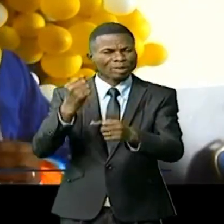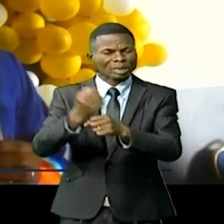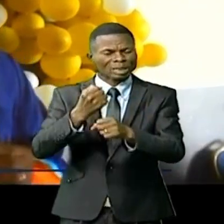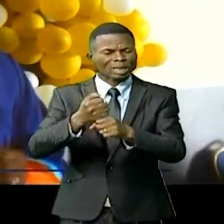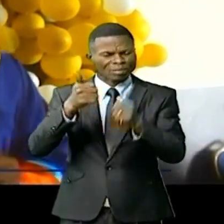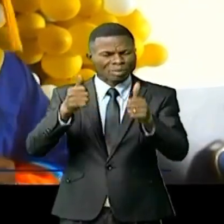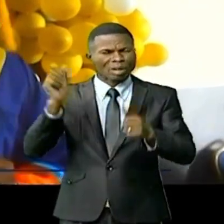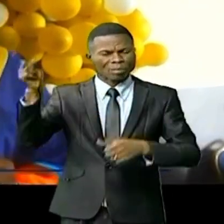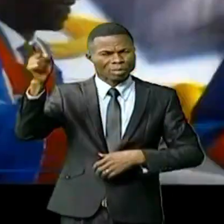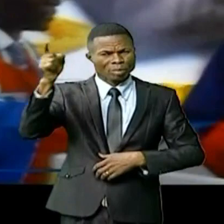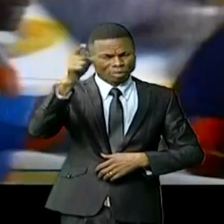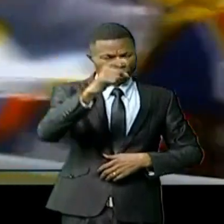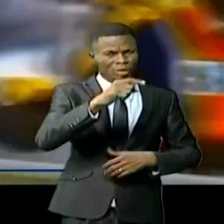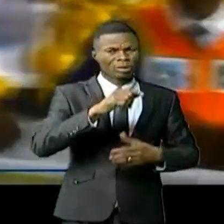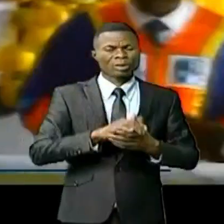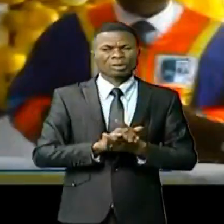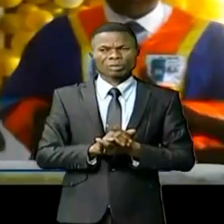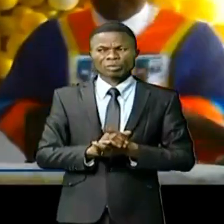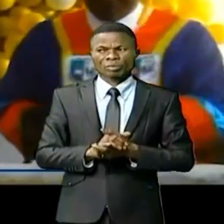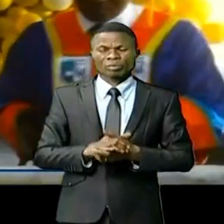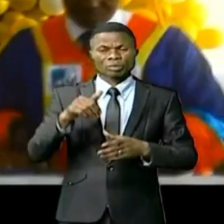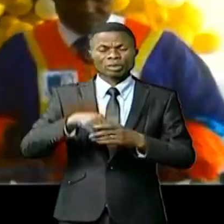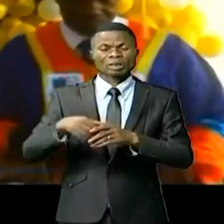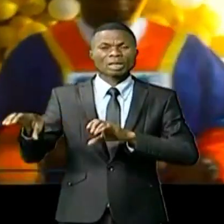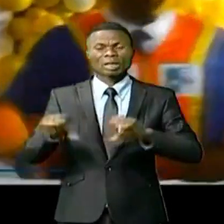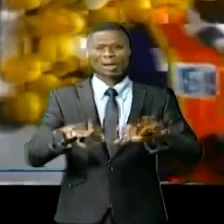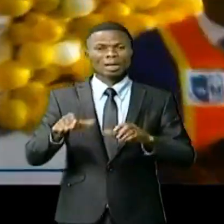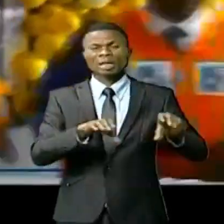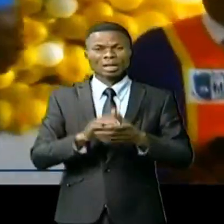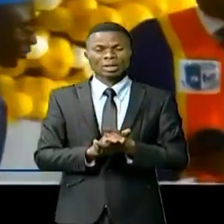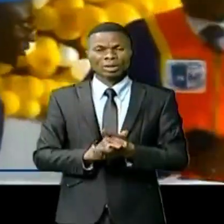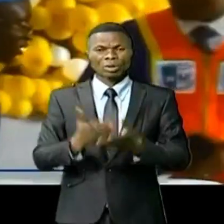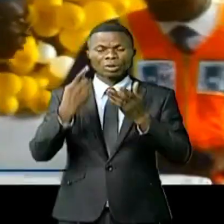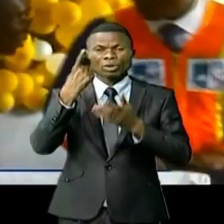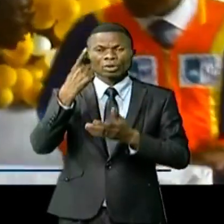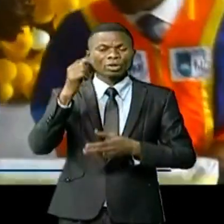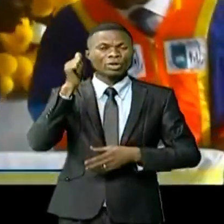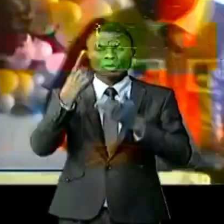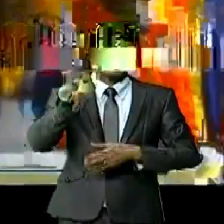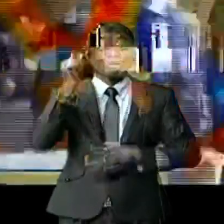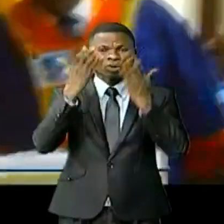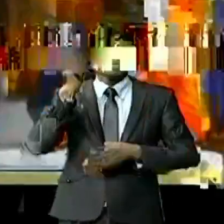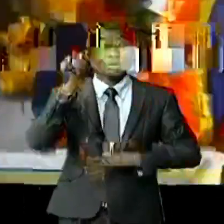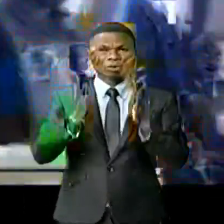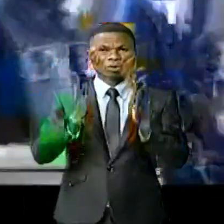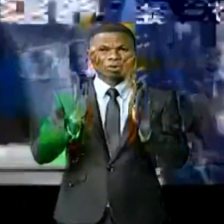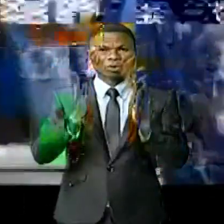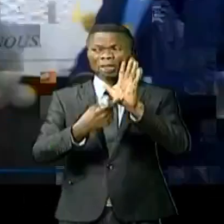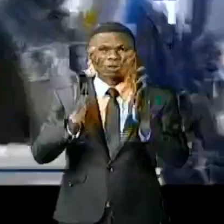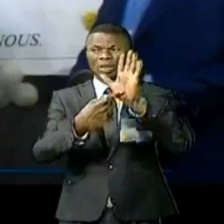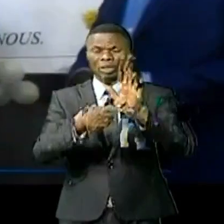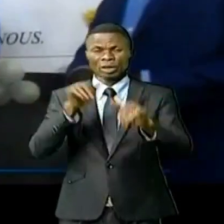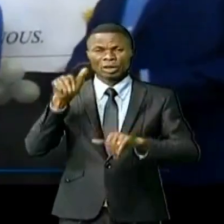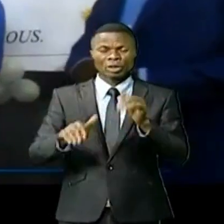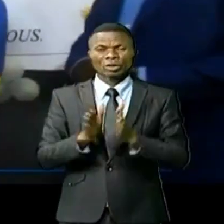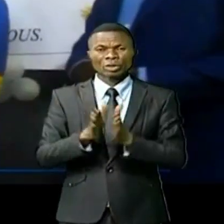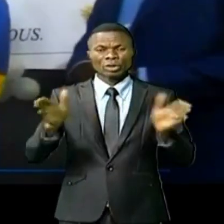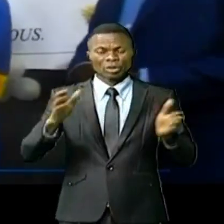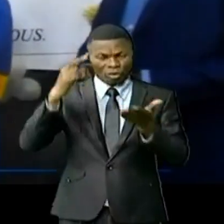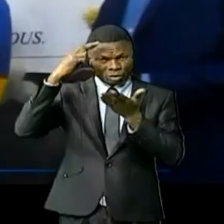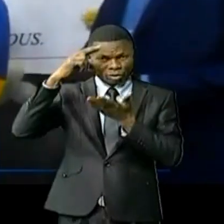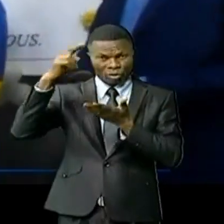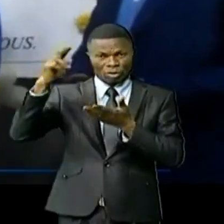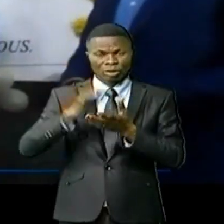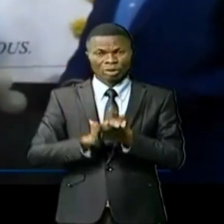de notre institut. Au cours de la cérémonie, une étudiante si particulière a été présentée par le secrétaire général académique.